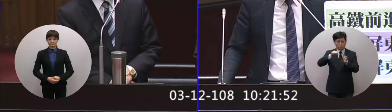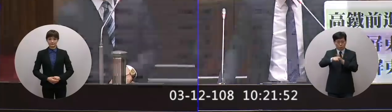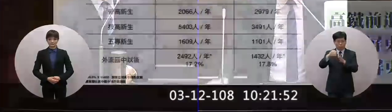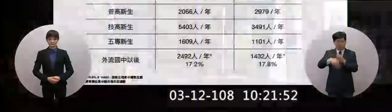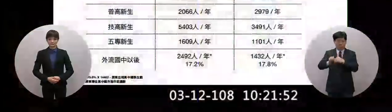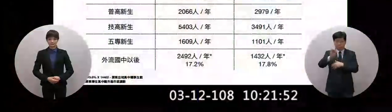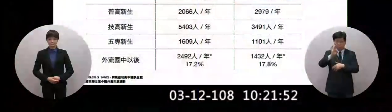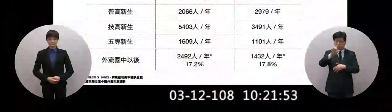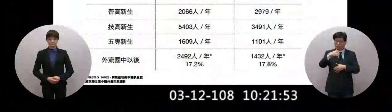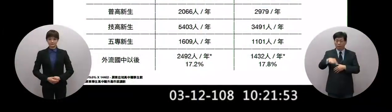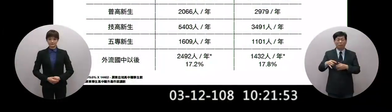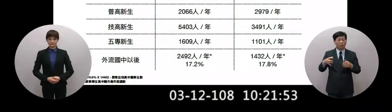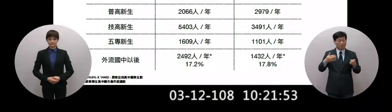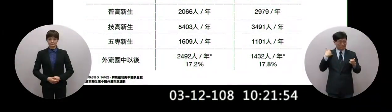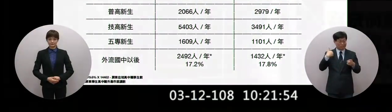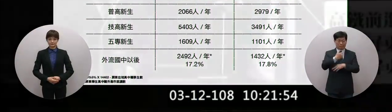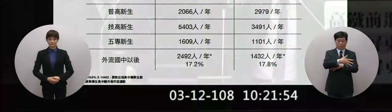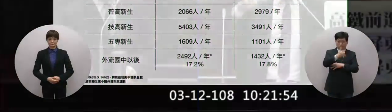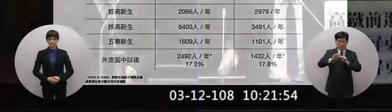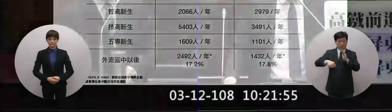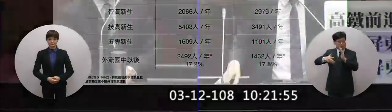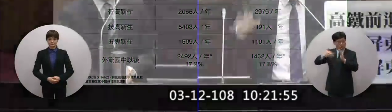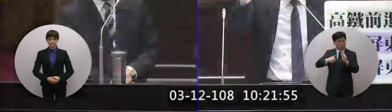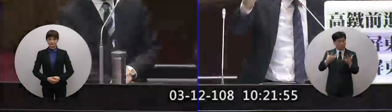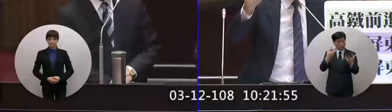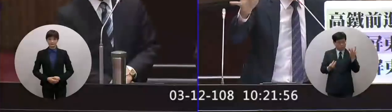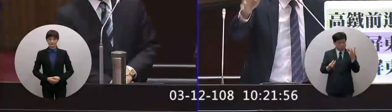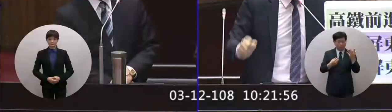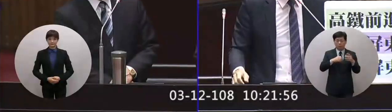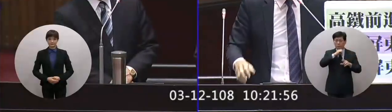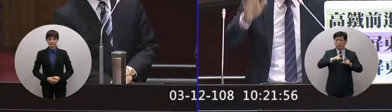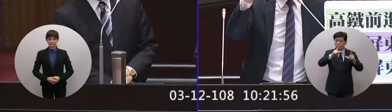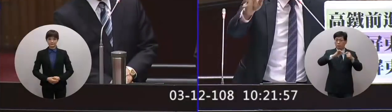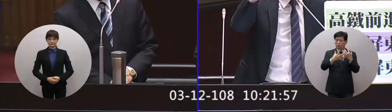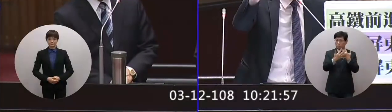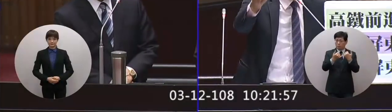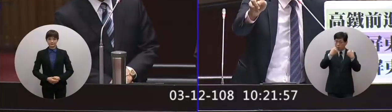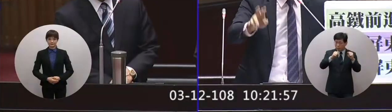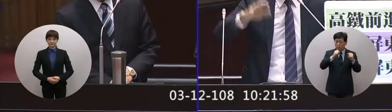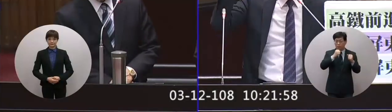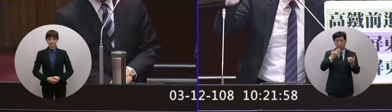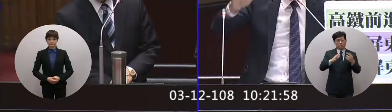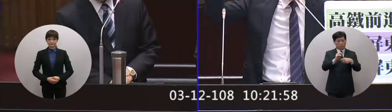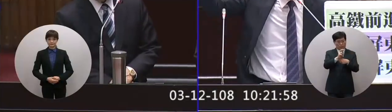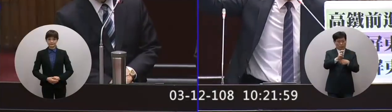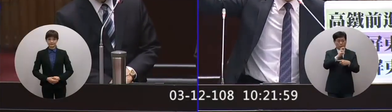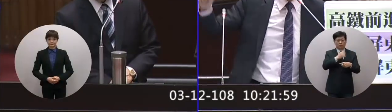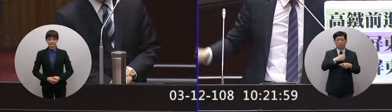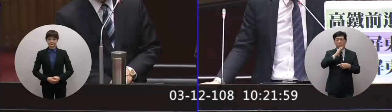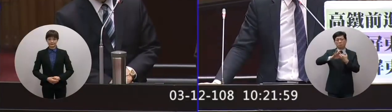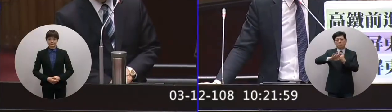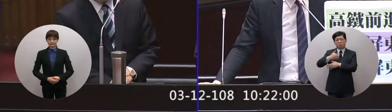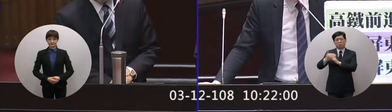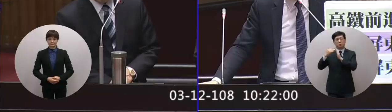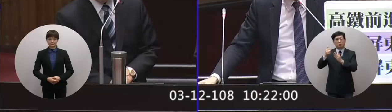百多人整個您當縣長跟您現在當院長的時候屏東的國中畢業生固定有將近兩層流落到